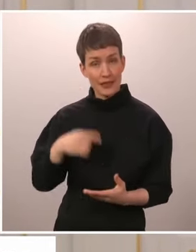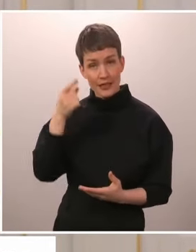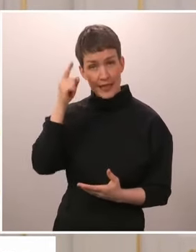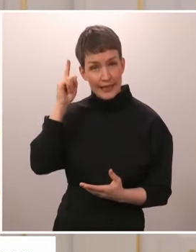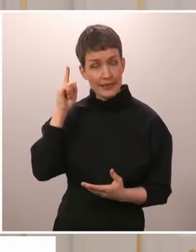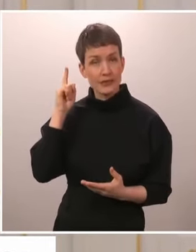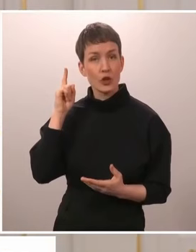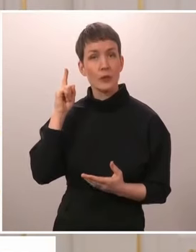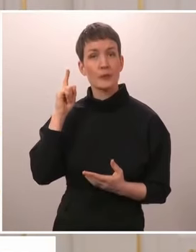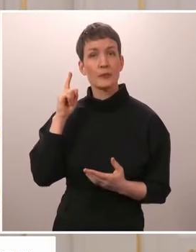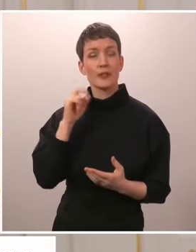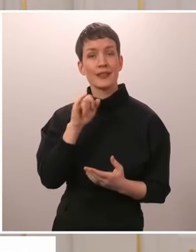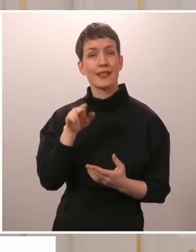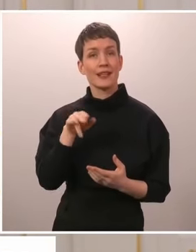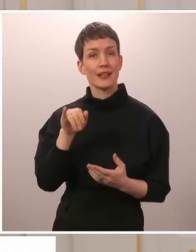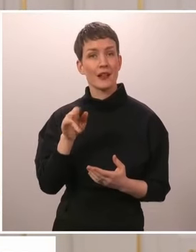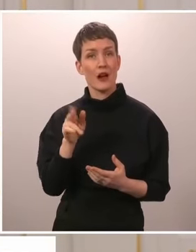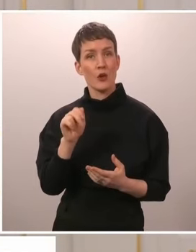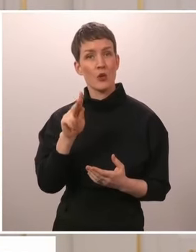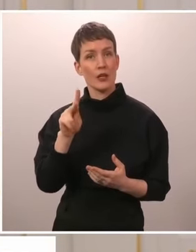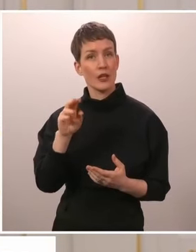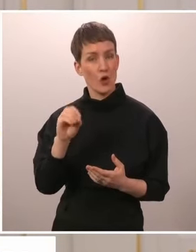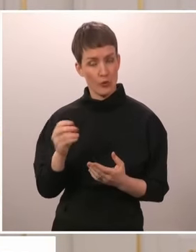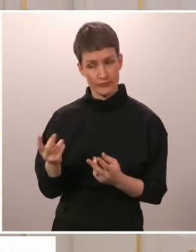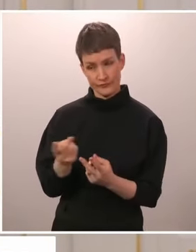ja Jenni Haukiota siitä,